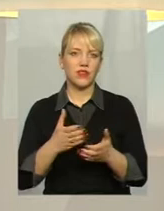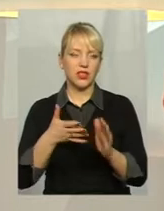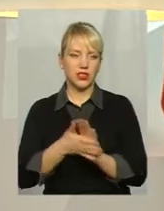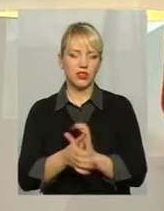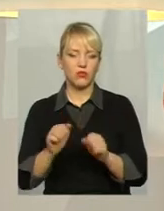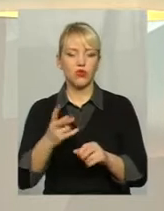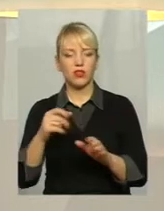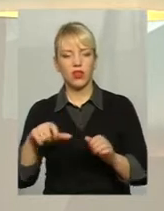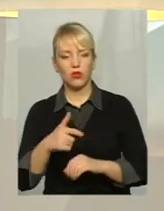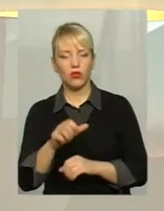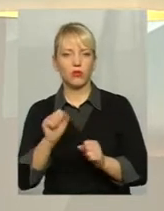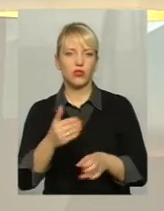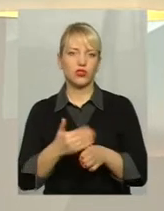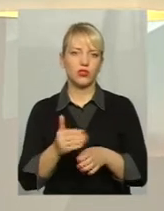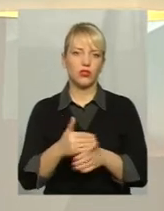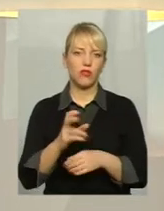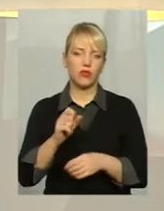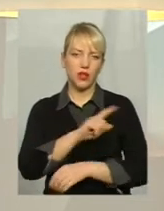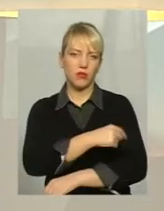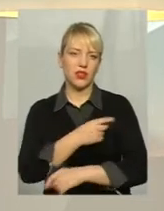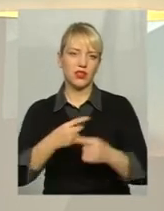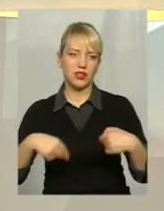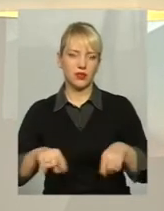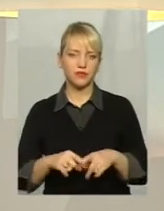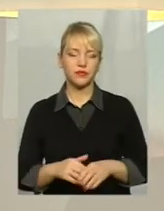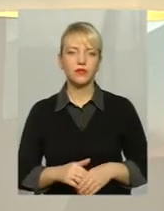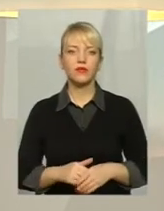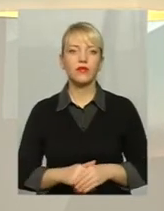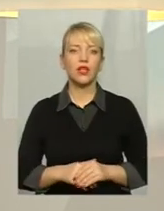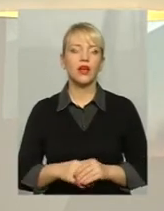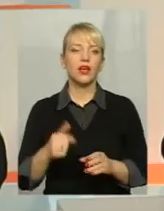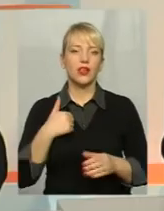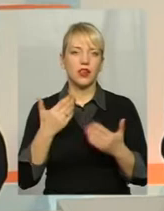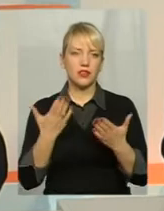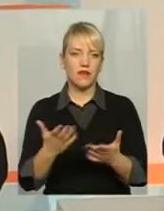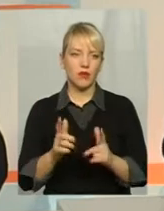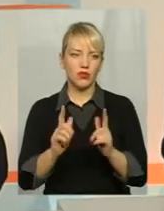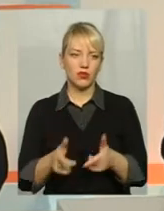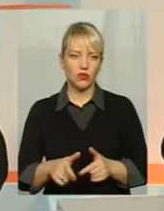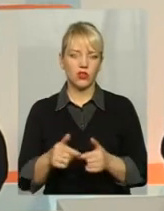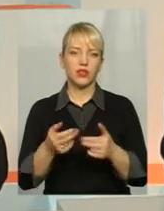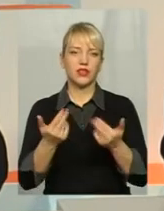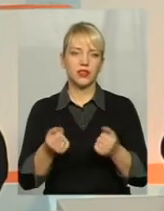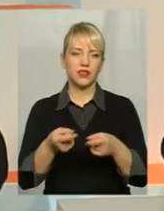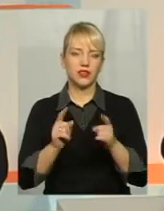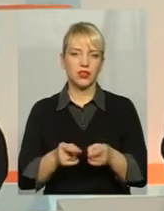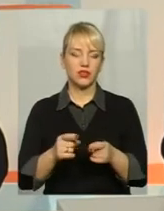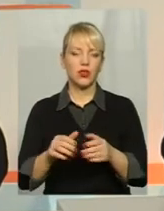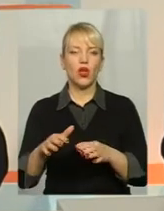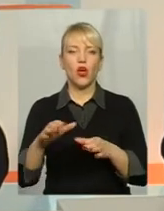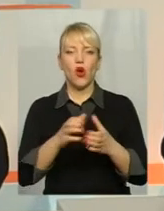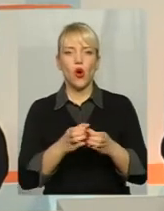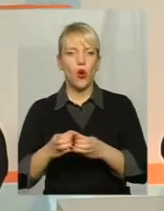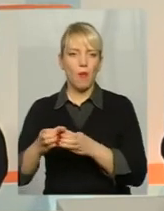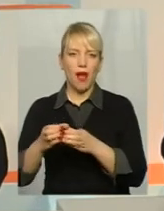десь частково на медицину Так, дякую за запитання Я з вами згоден, що дійсно громади повинні зрозуміти,